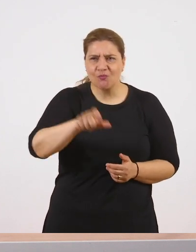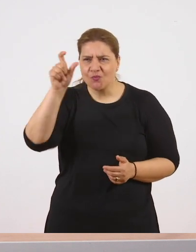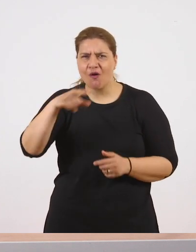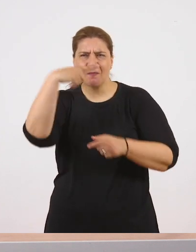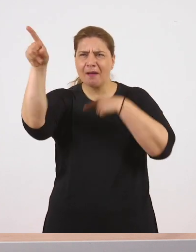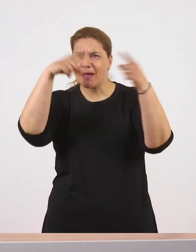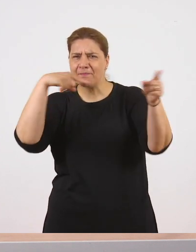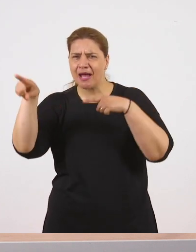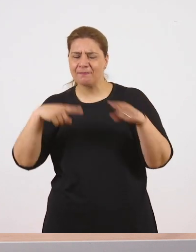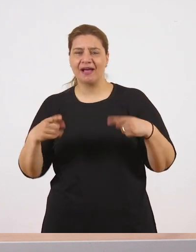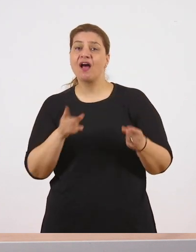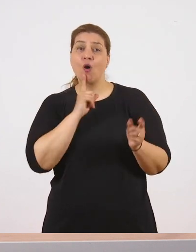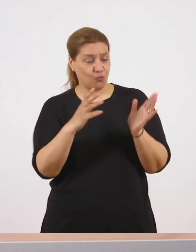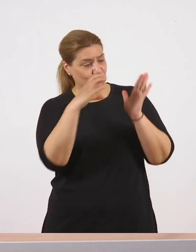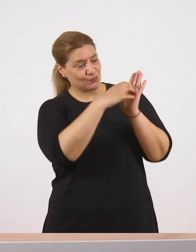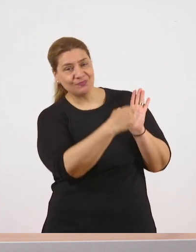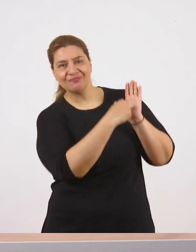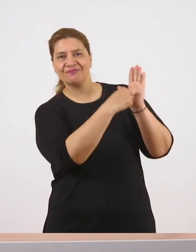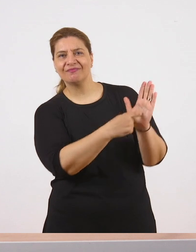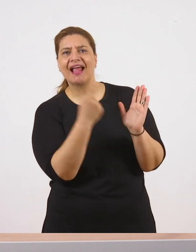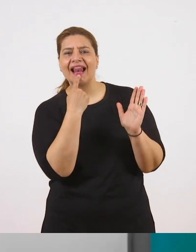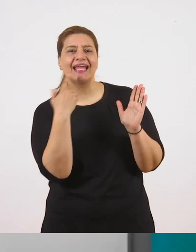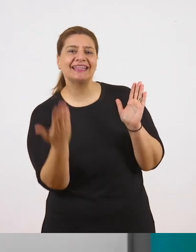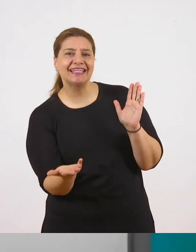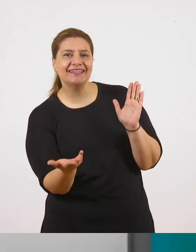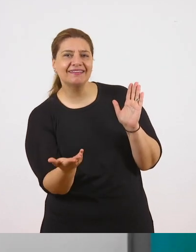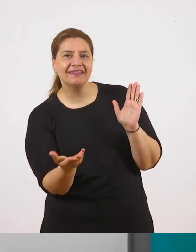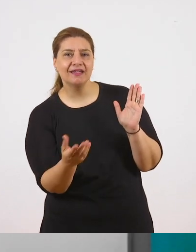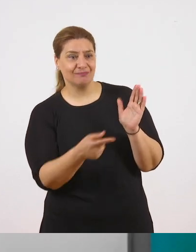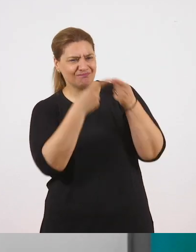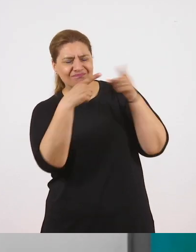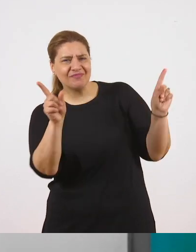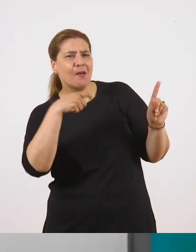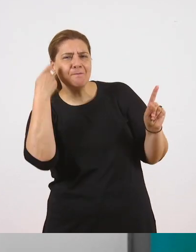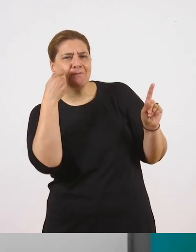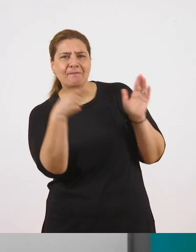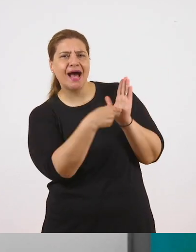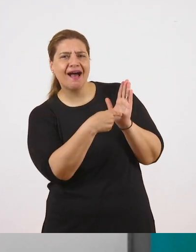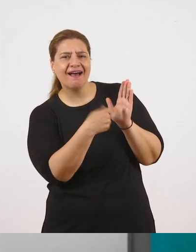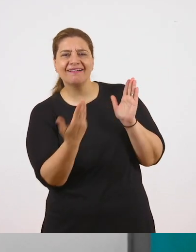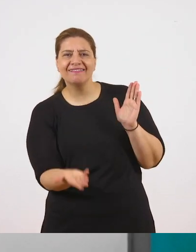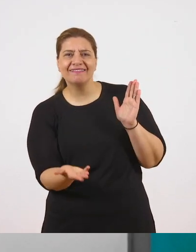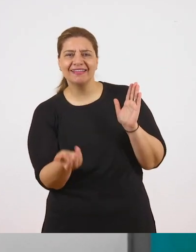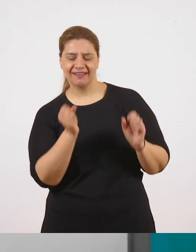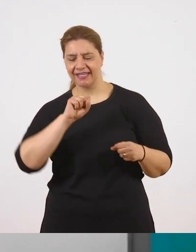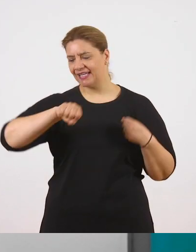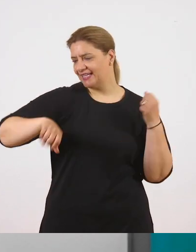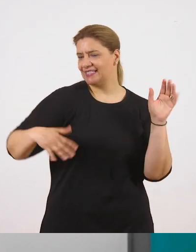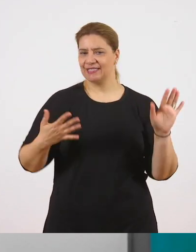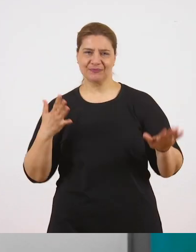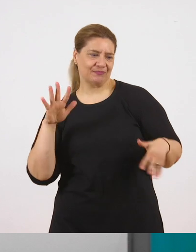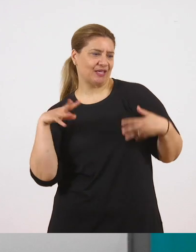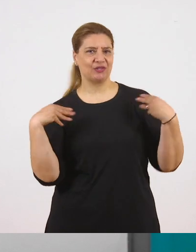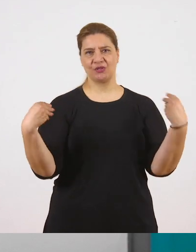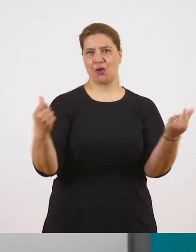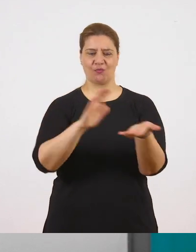Όπως σας πούμε εδώ, στην παράγραφο αυτή, μας λέει οι συγγραφές ότι αυτό που ξεχώριζε τη μαμά της ήταν οι χαριτωμένες